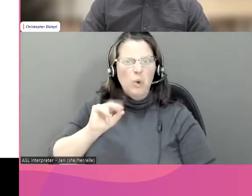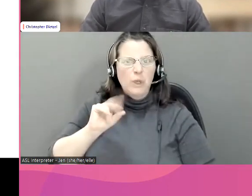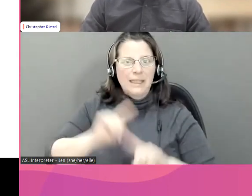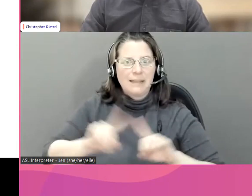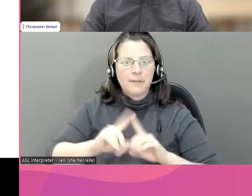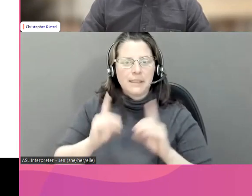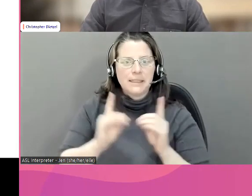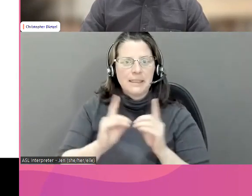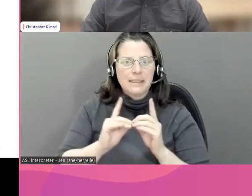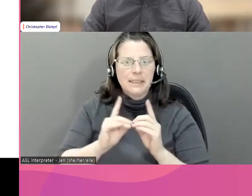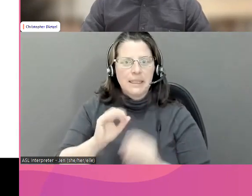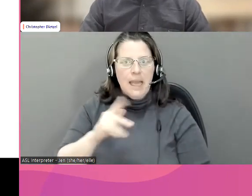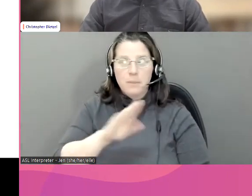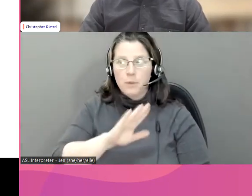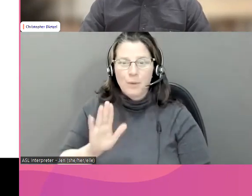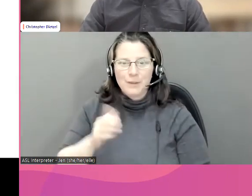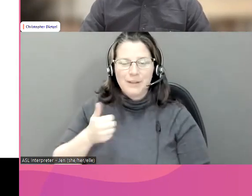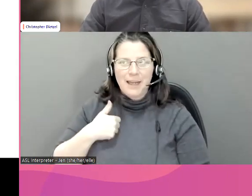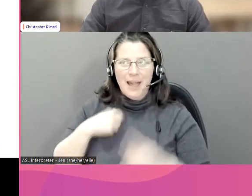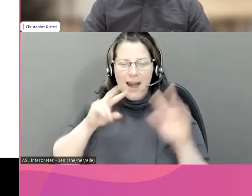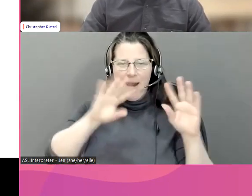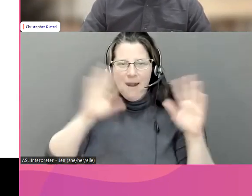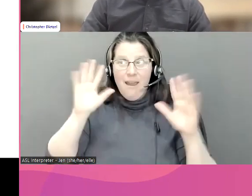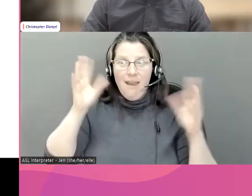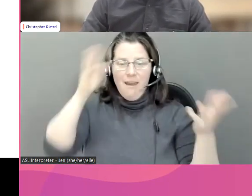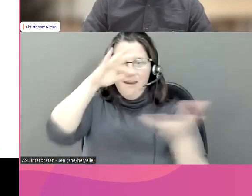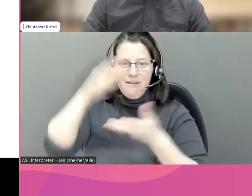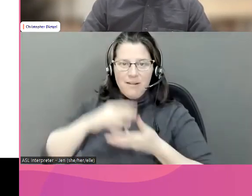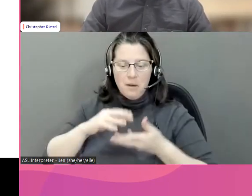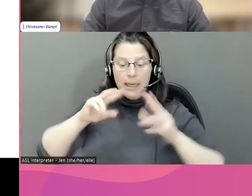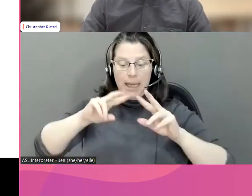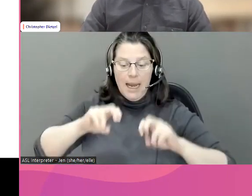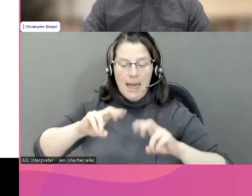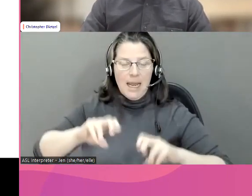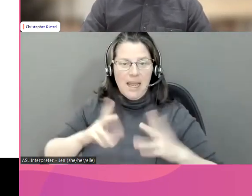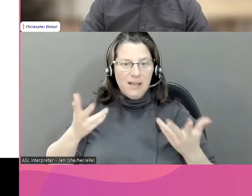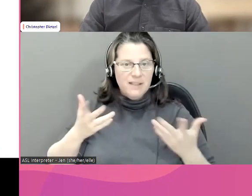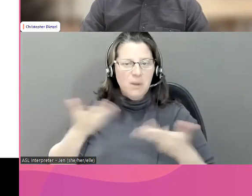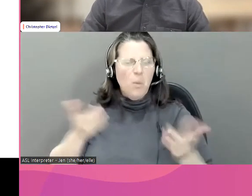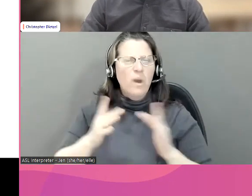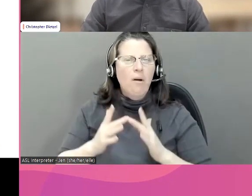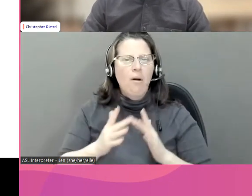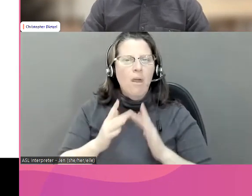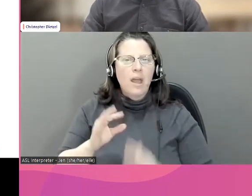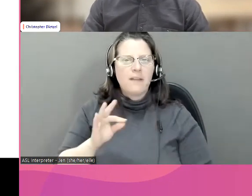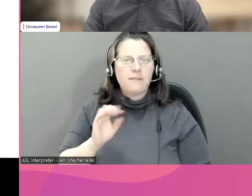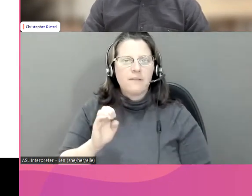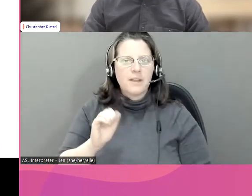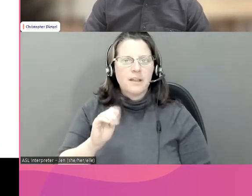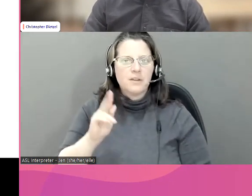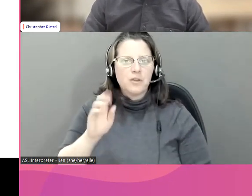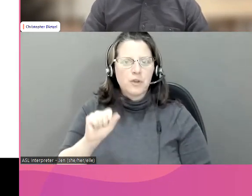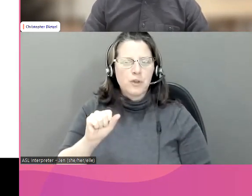contenu. Nous étudions plusieurs sites au Canada. Nous effectuons une analyse de ces politiques, de leurs caractéristiques en ligne,